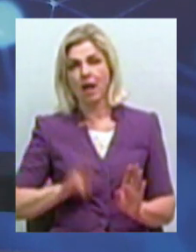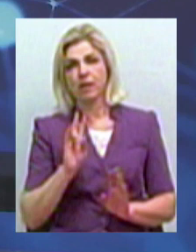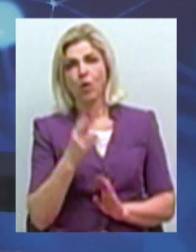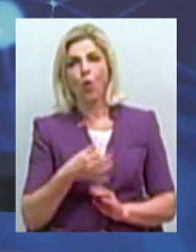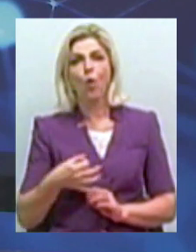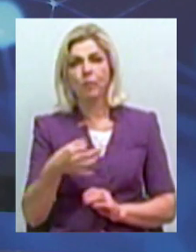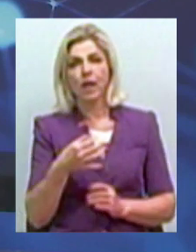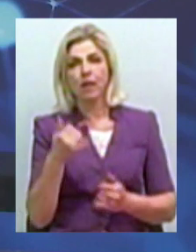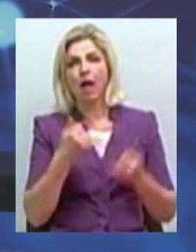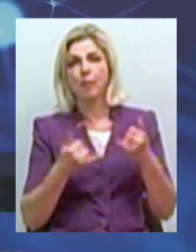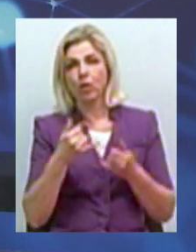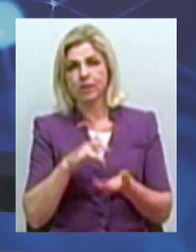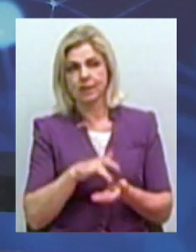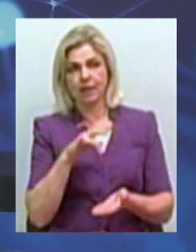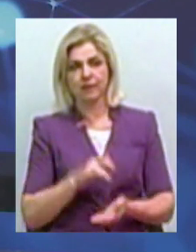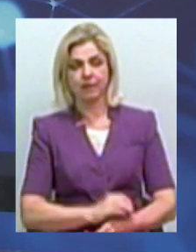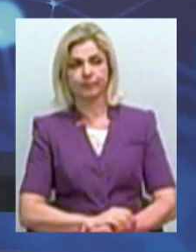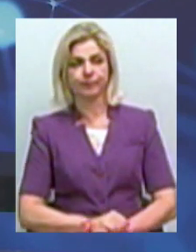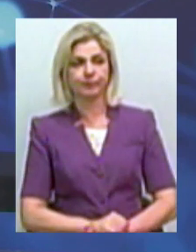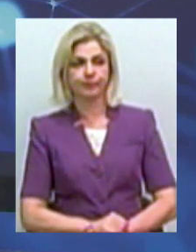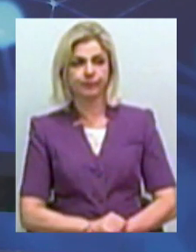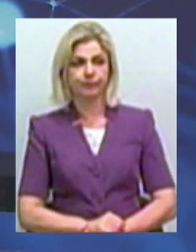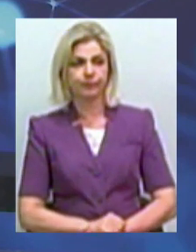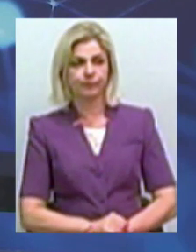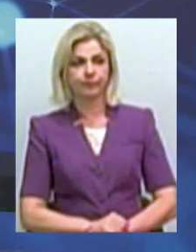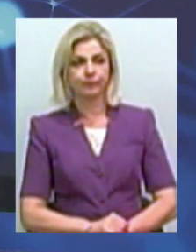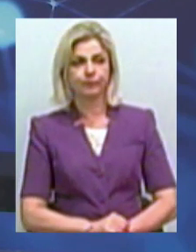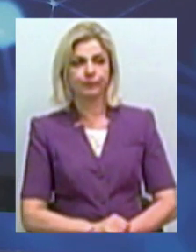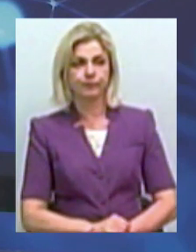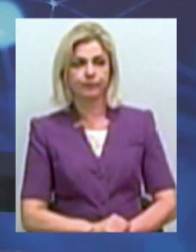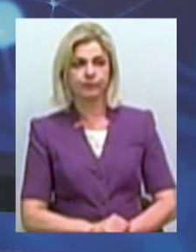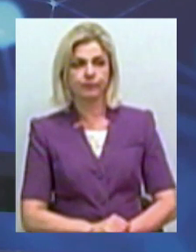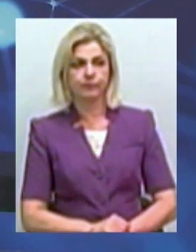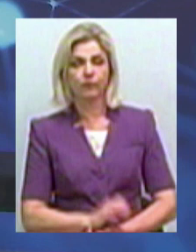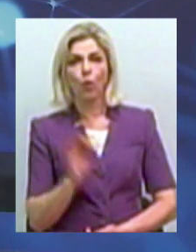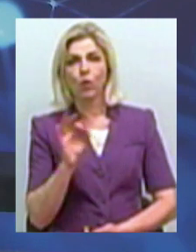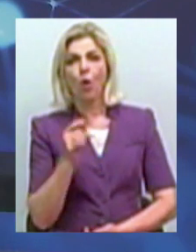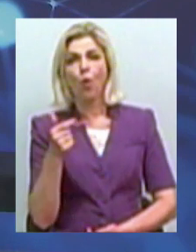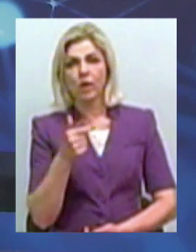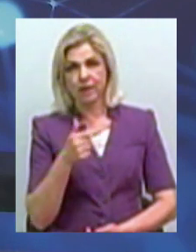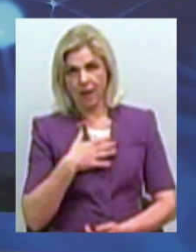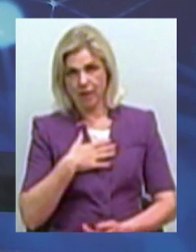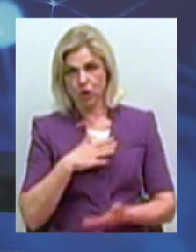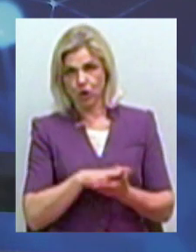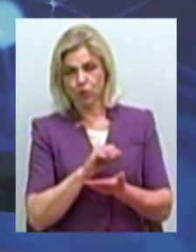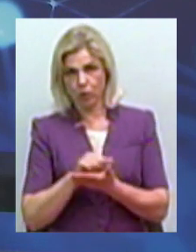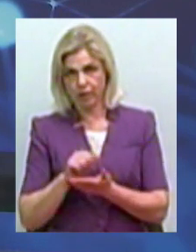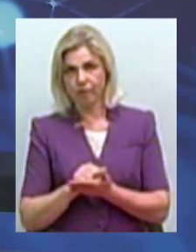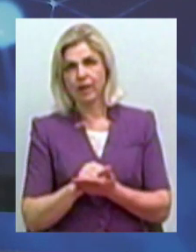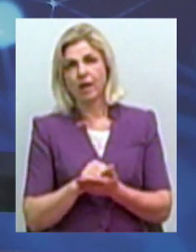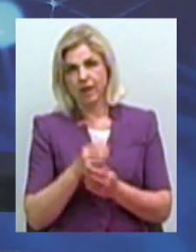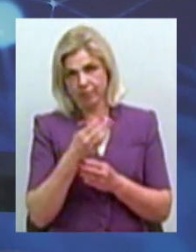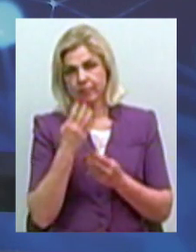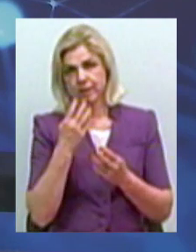лабораторного центра Олександр Ігнатенко. Олександр Гордієнко та Василь Філімон проаналізували